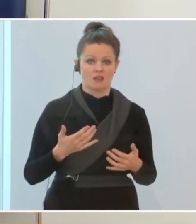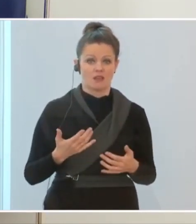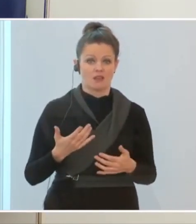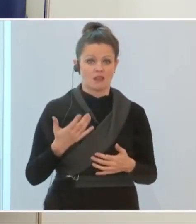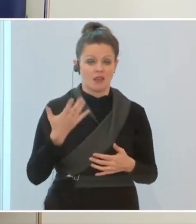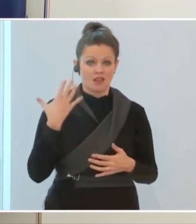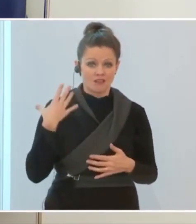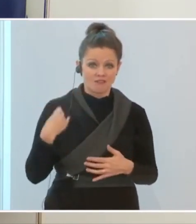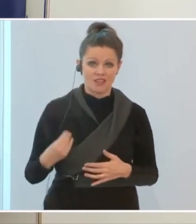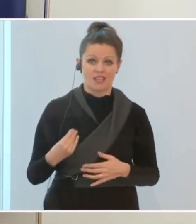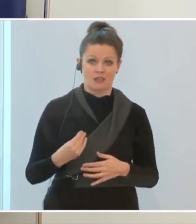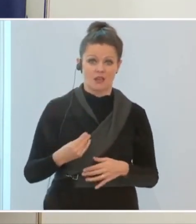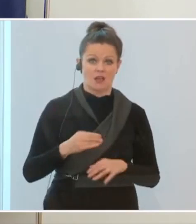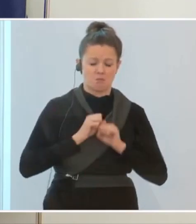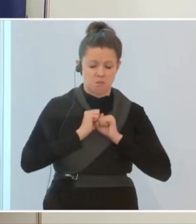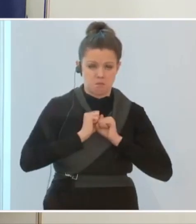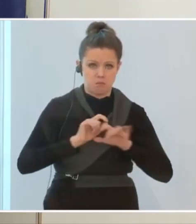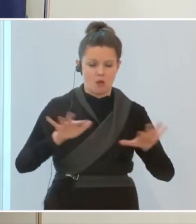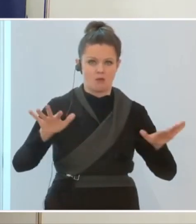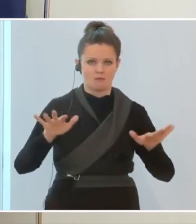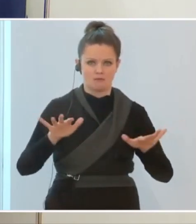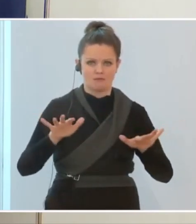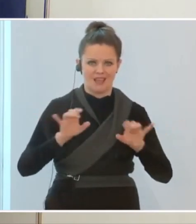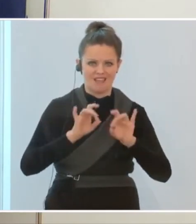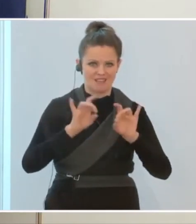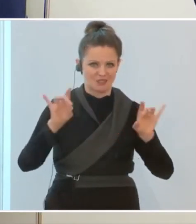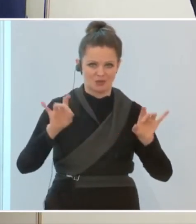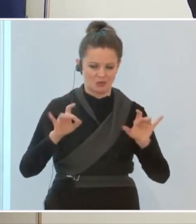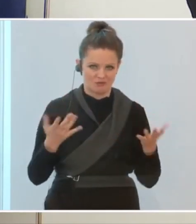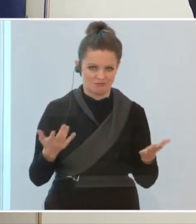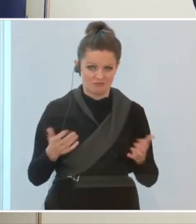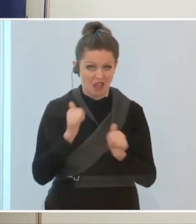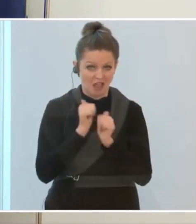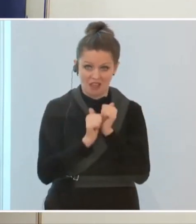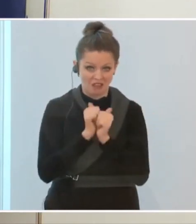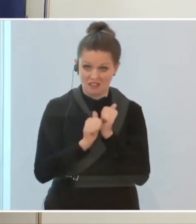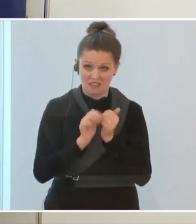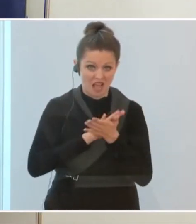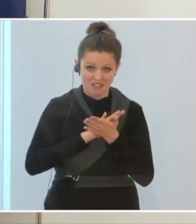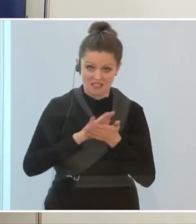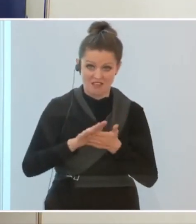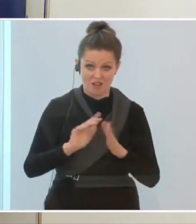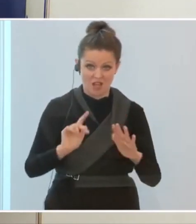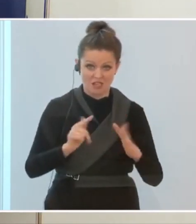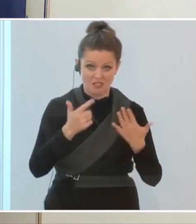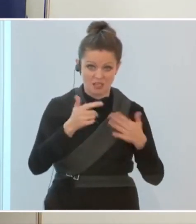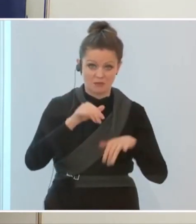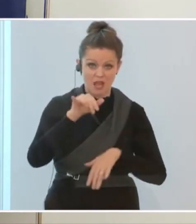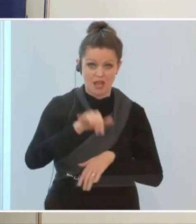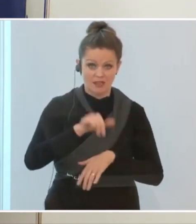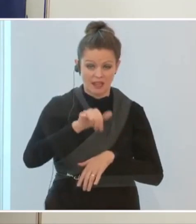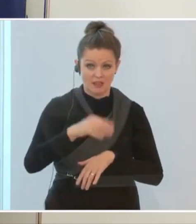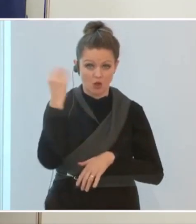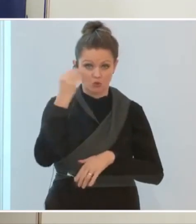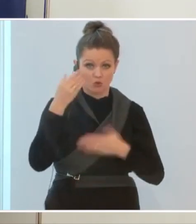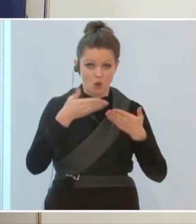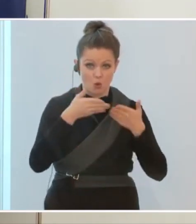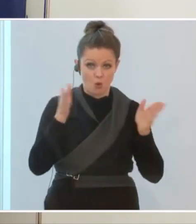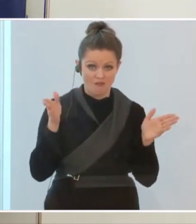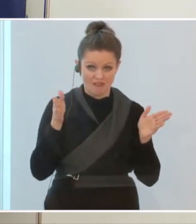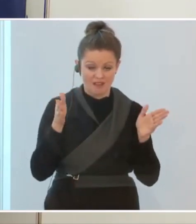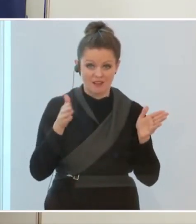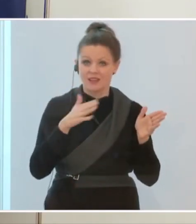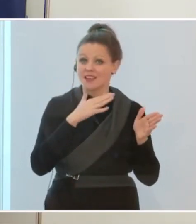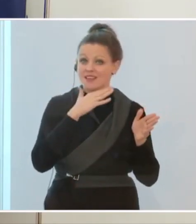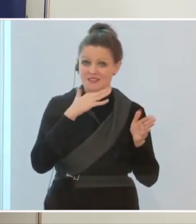exponentielles Wachstum überspringt. Und die Rechnung ist ganz einfach, wenn am 7. Jänner die Schulen wieder aufgehen, wenn viele